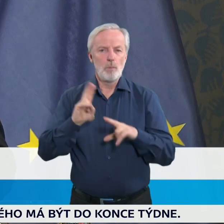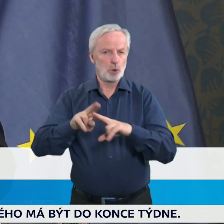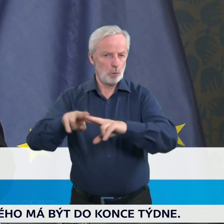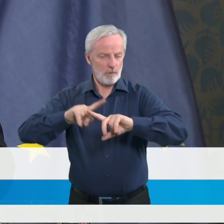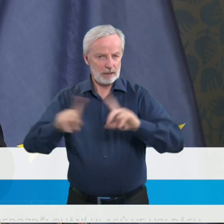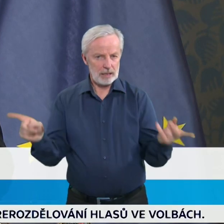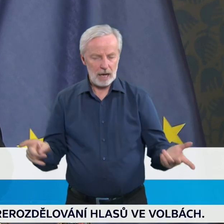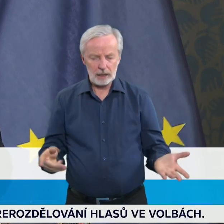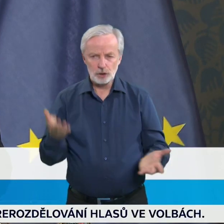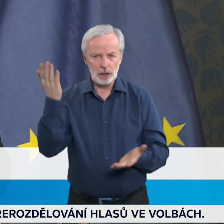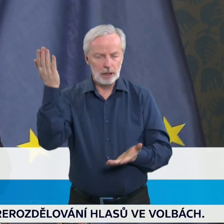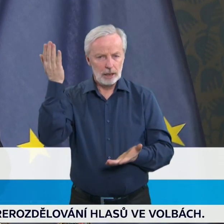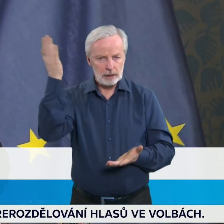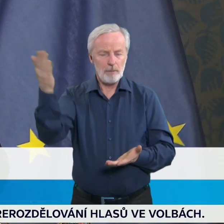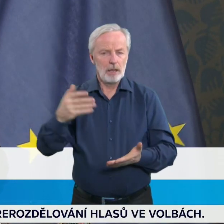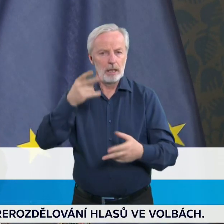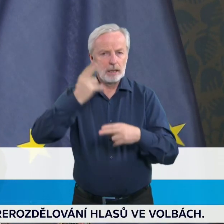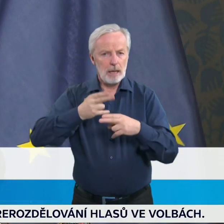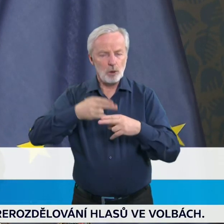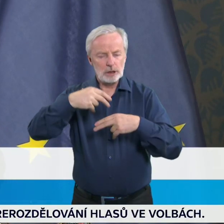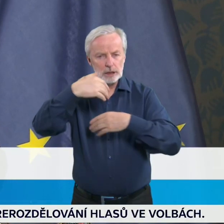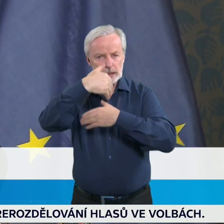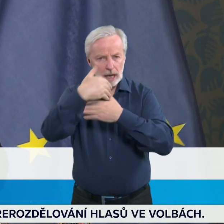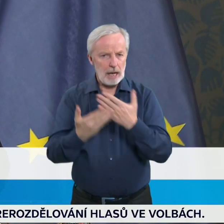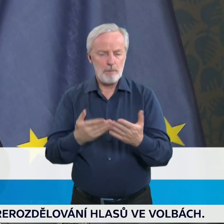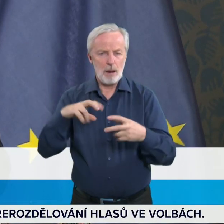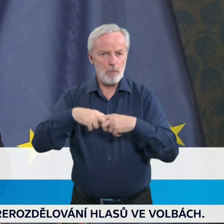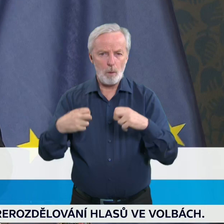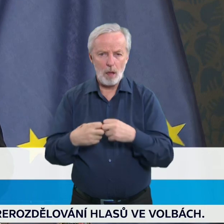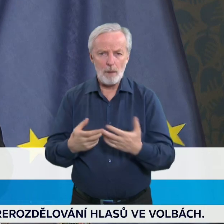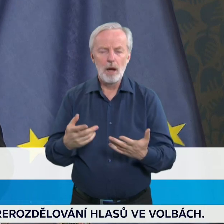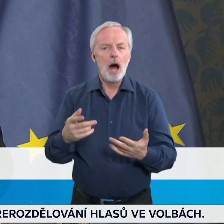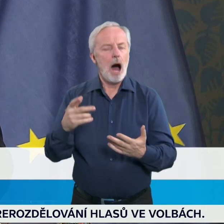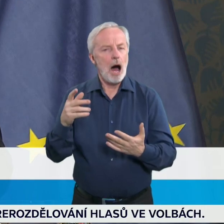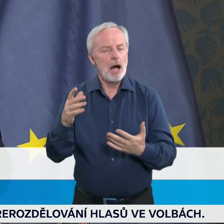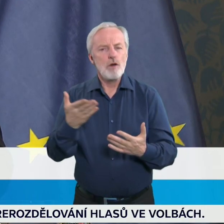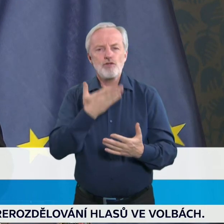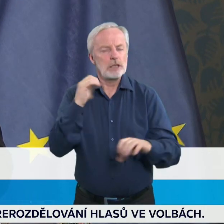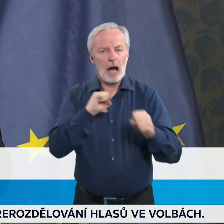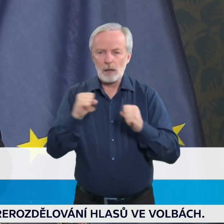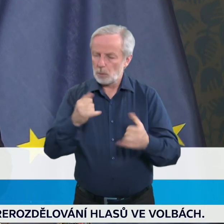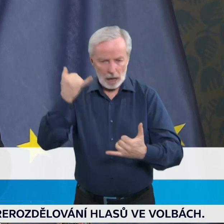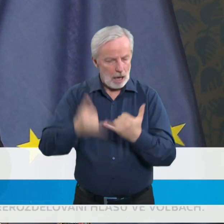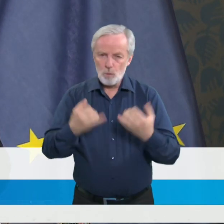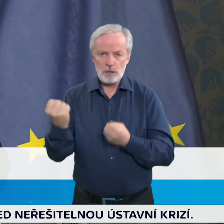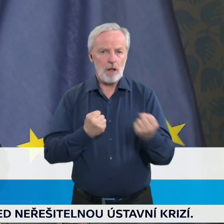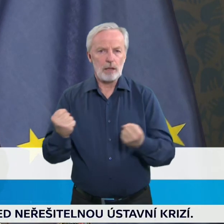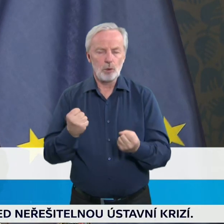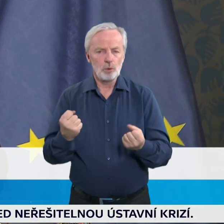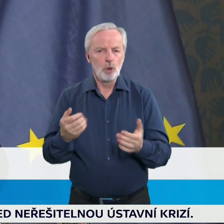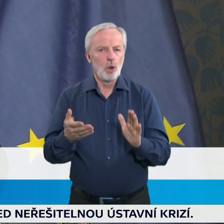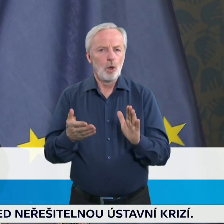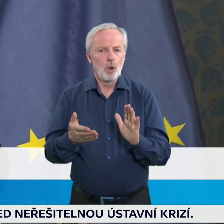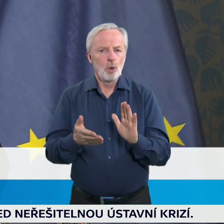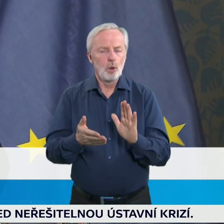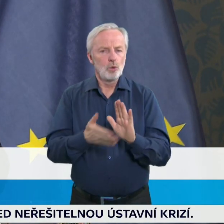v rámci sil České republiky se aktivně o tyto lidi postarat. A všem transportům do jiných